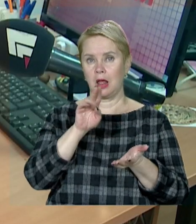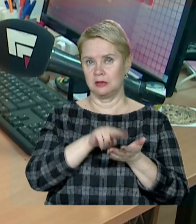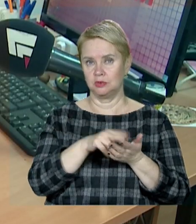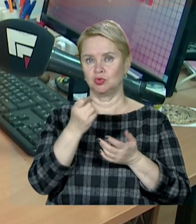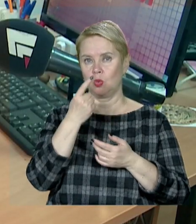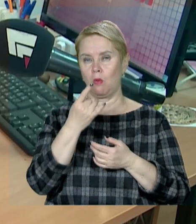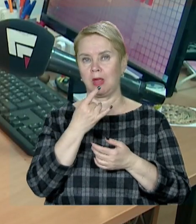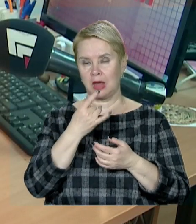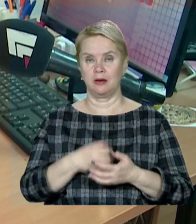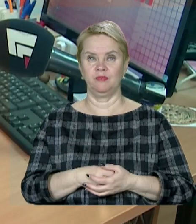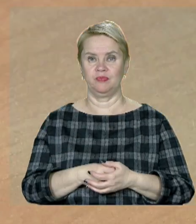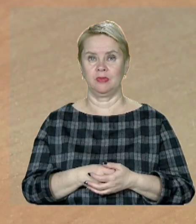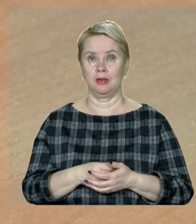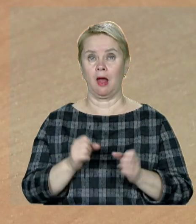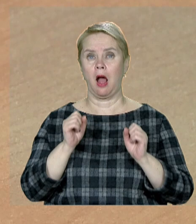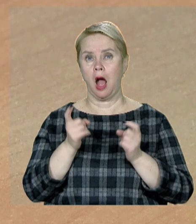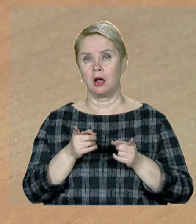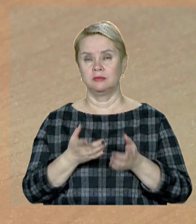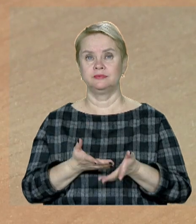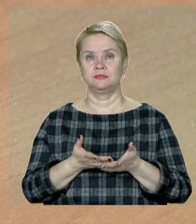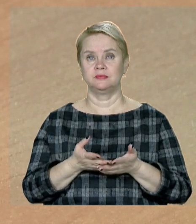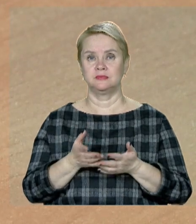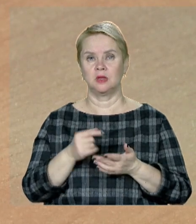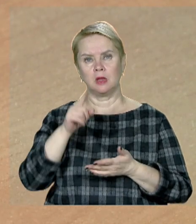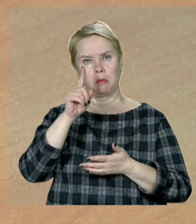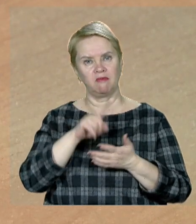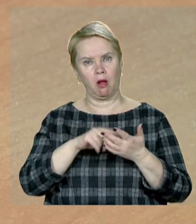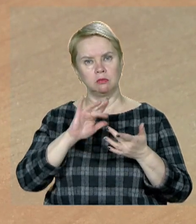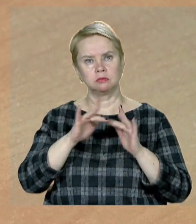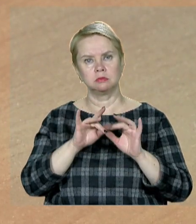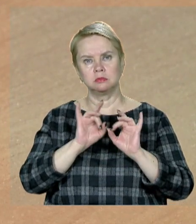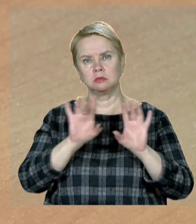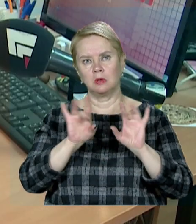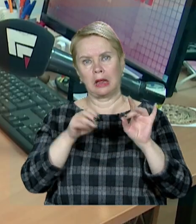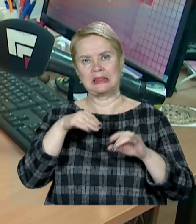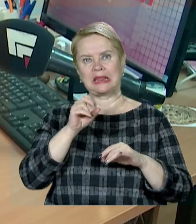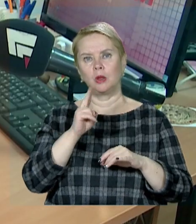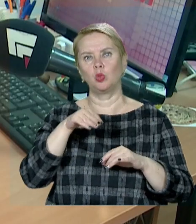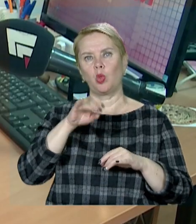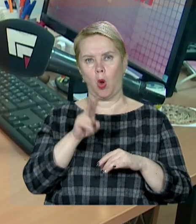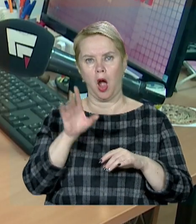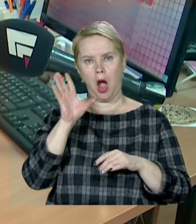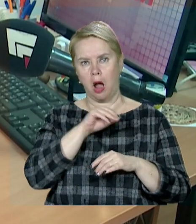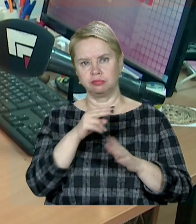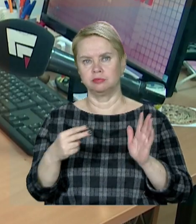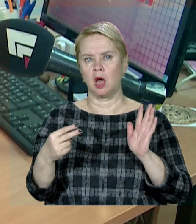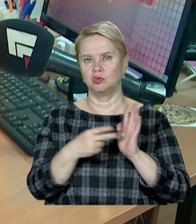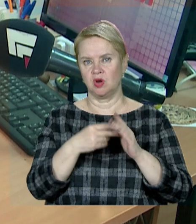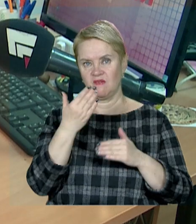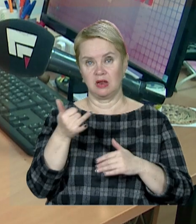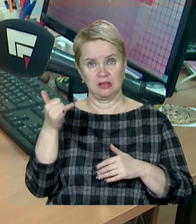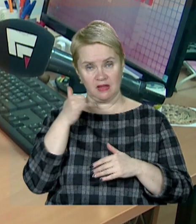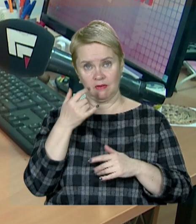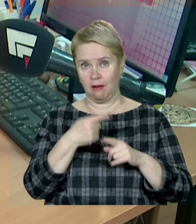ще одну батарейку. І якось там, як запевняють експерти з Тік-Току, воно має заряджати ваш